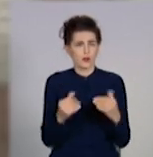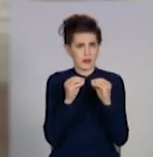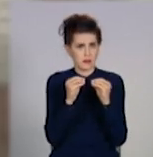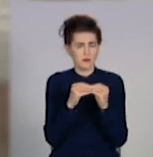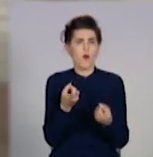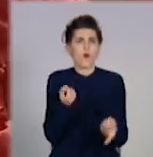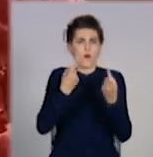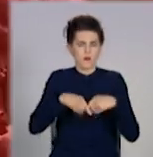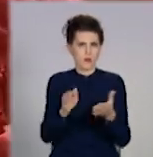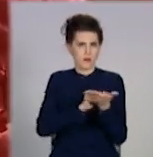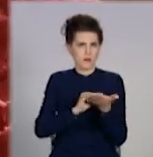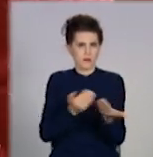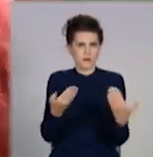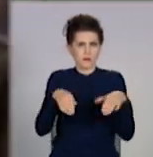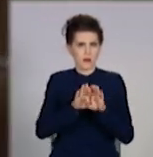ринок закрили.